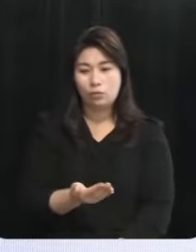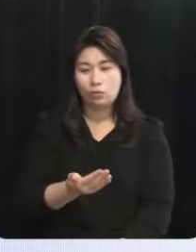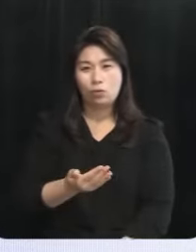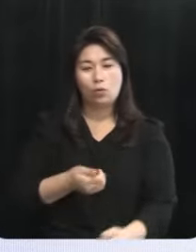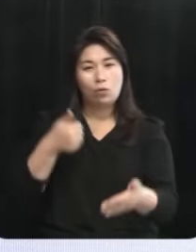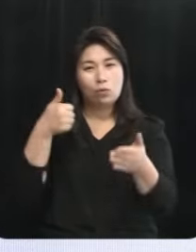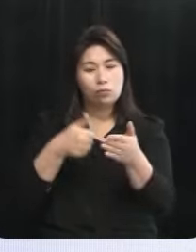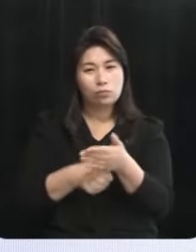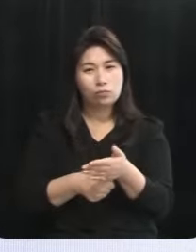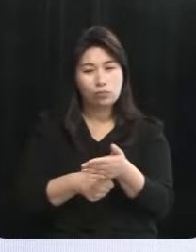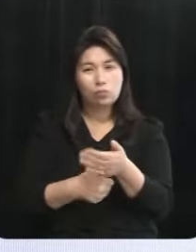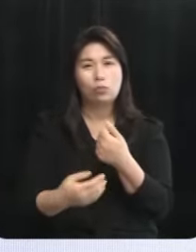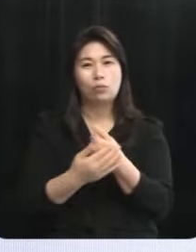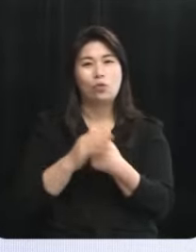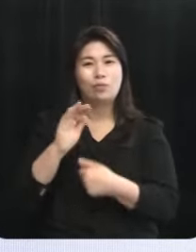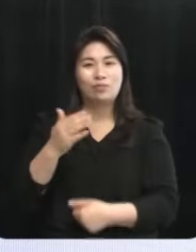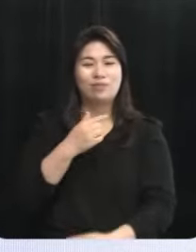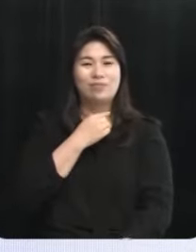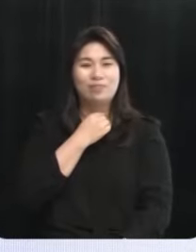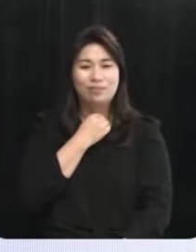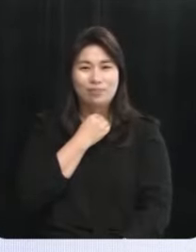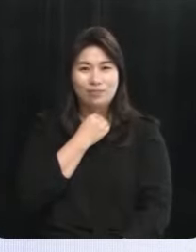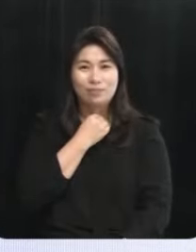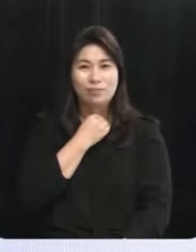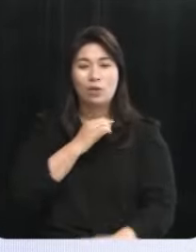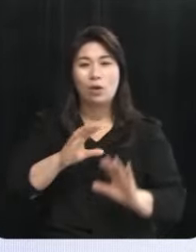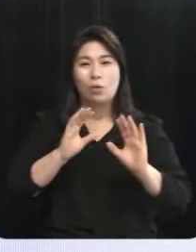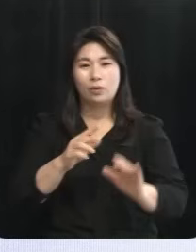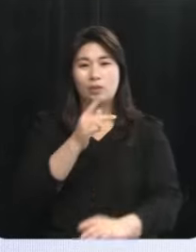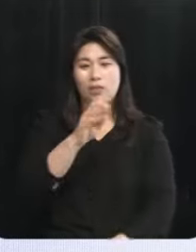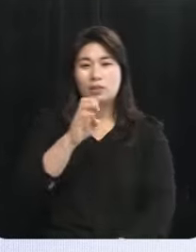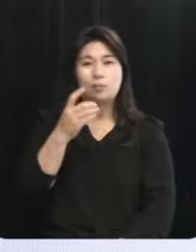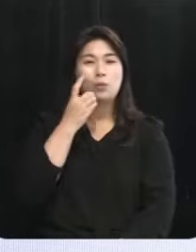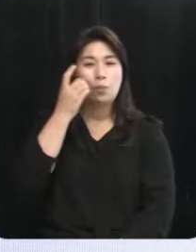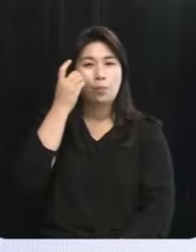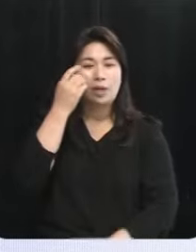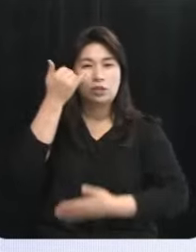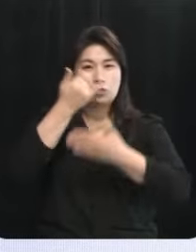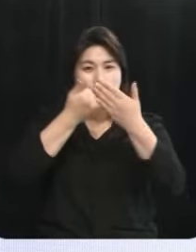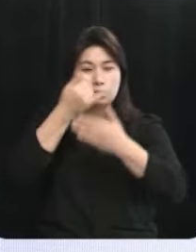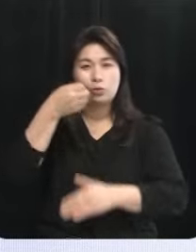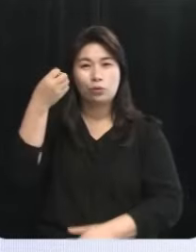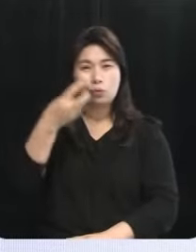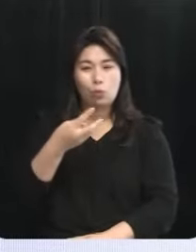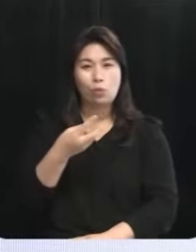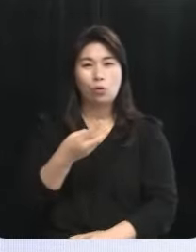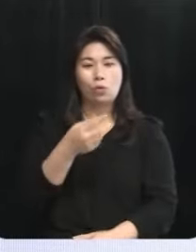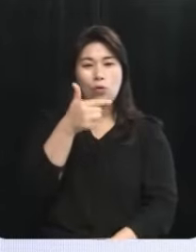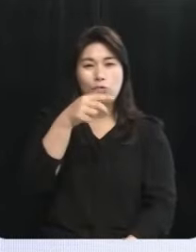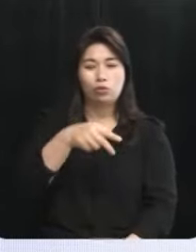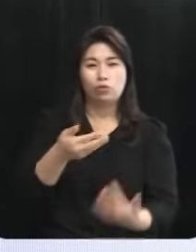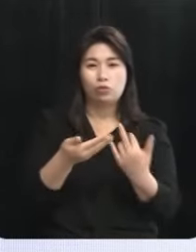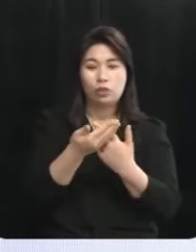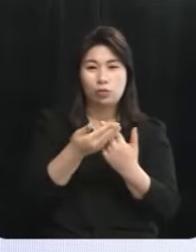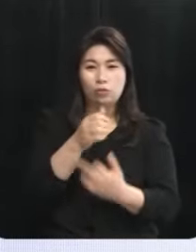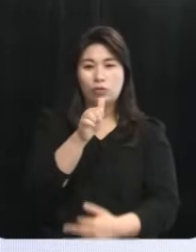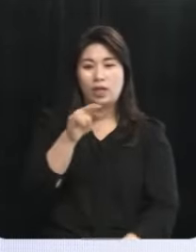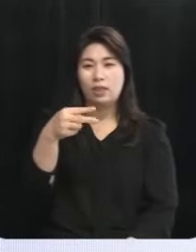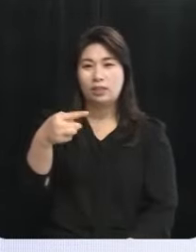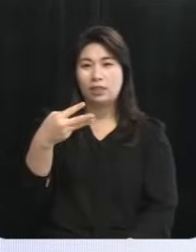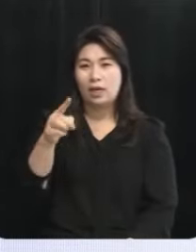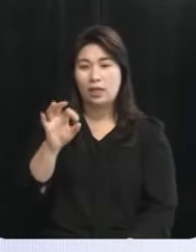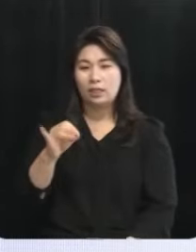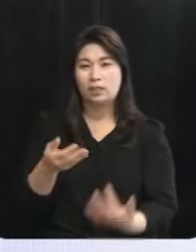결정하는데 도움이 됐기를 바랍니다 오늘 토론회는 KCTV 홈페이지나 유튜브는 물론이고요 뉴제주일보, 한라일보, 헤드라인 제주를